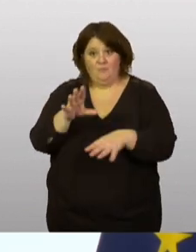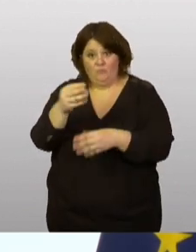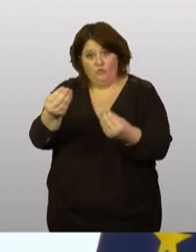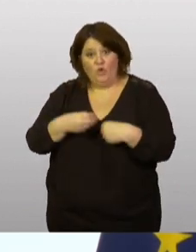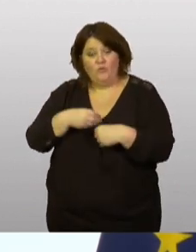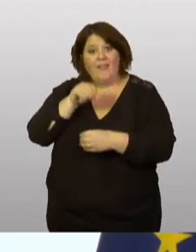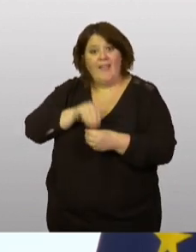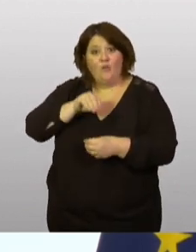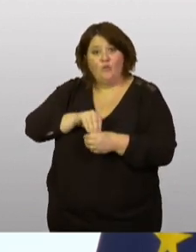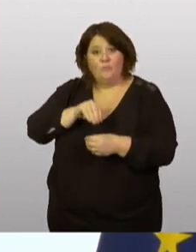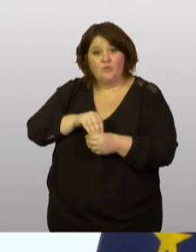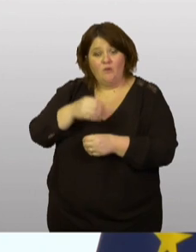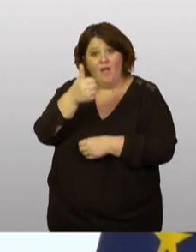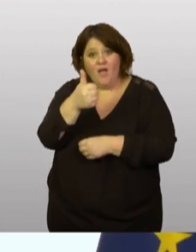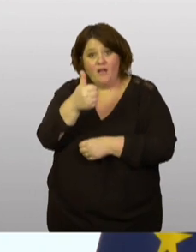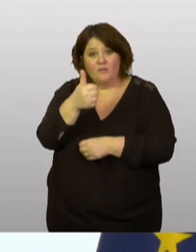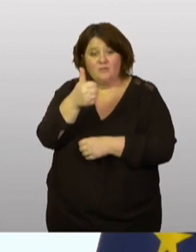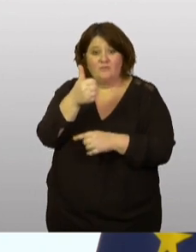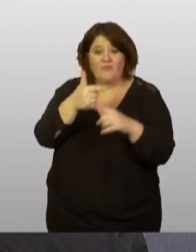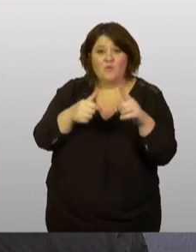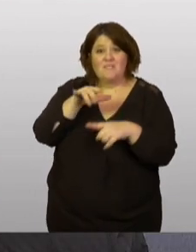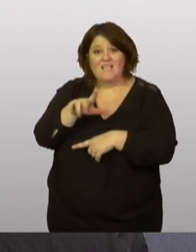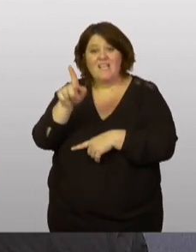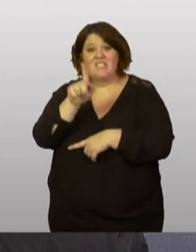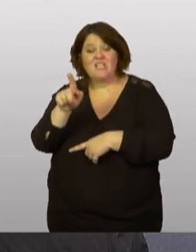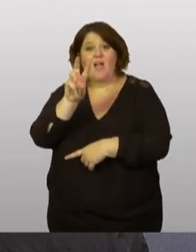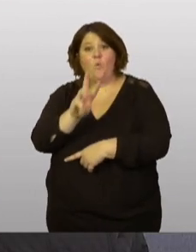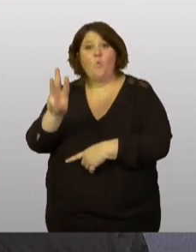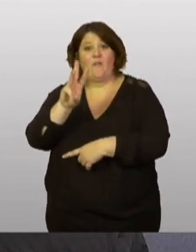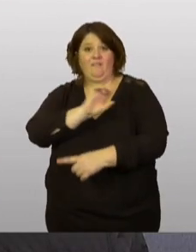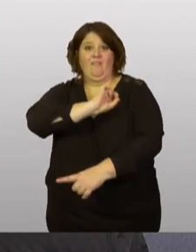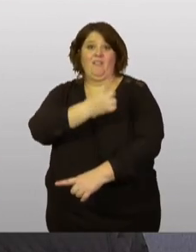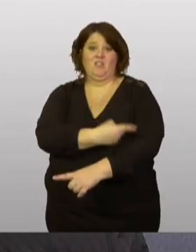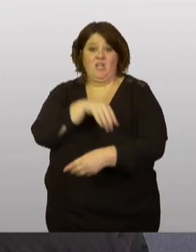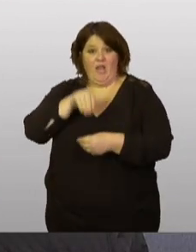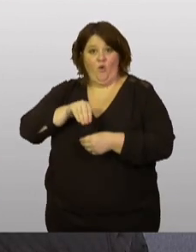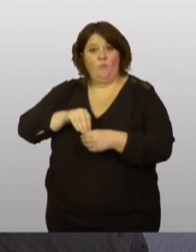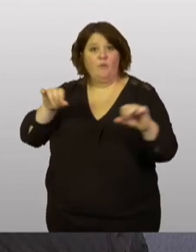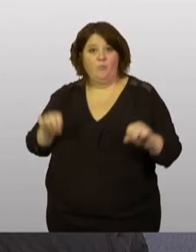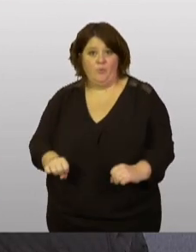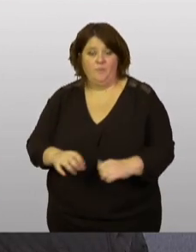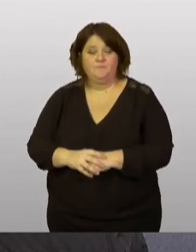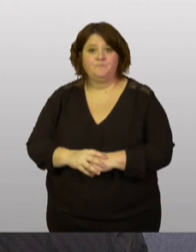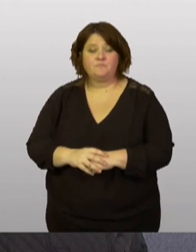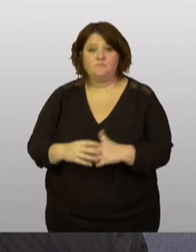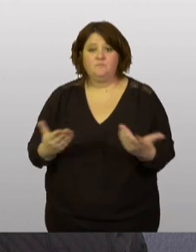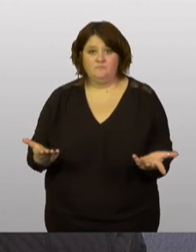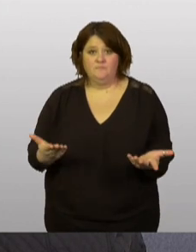entre 1... jusqu'à 1,5 gigawatt d'énergie. Cela